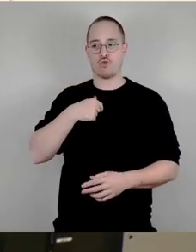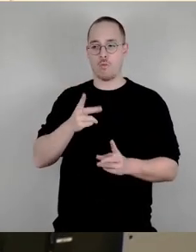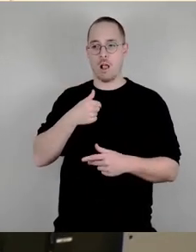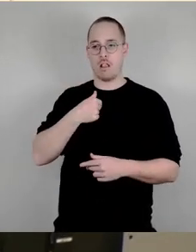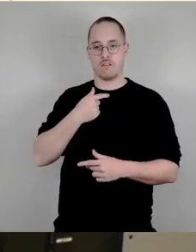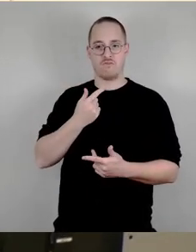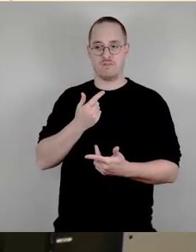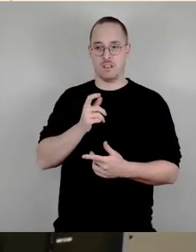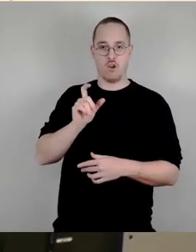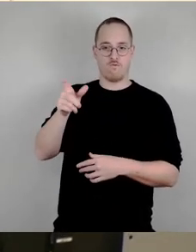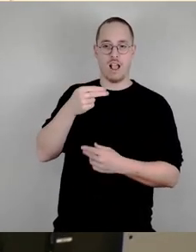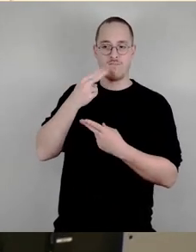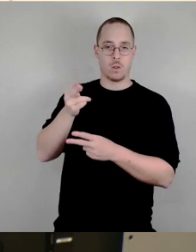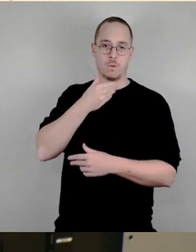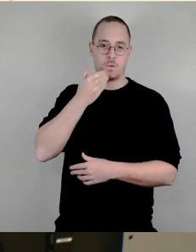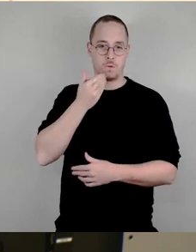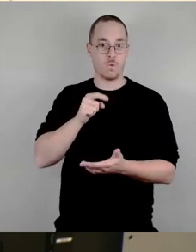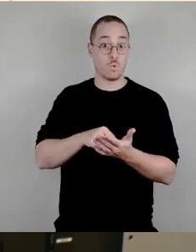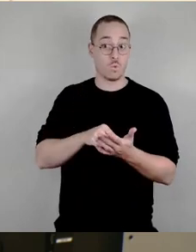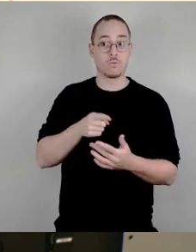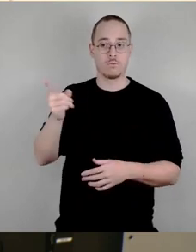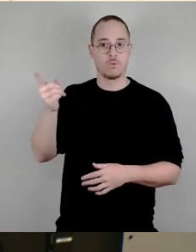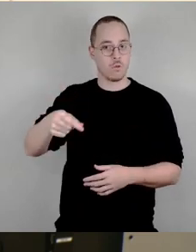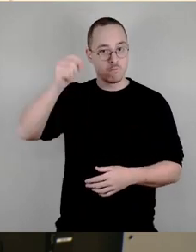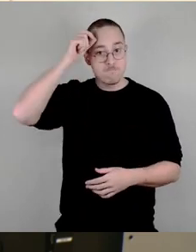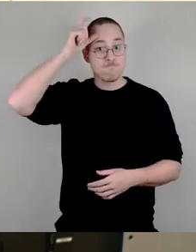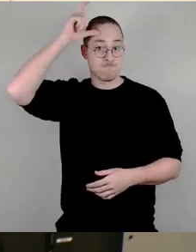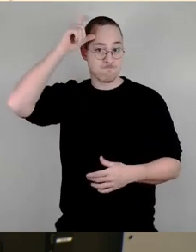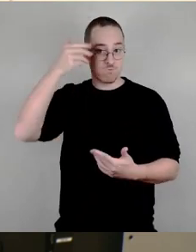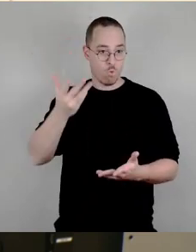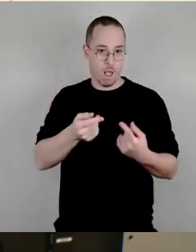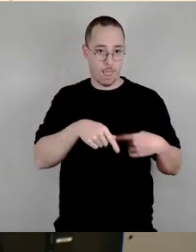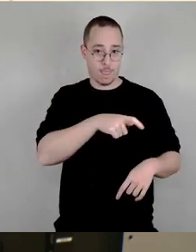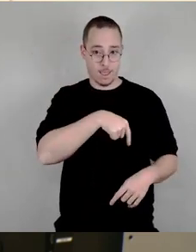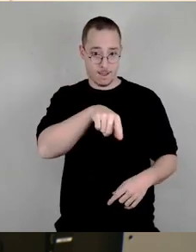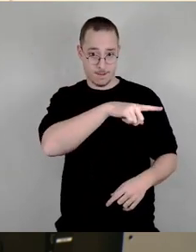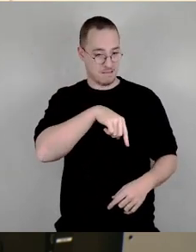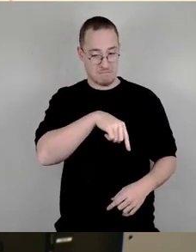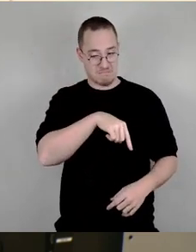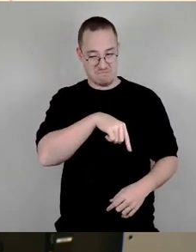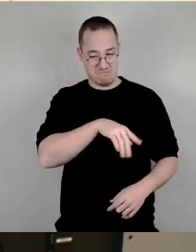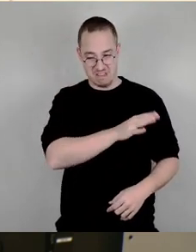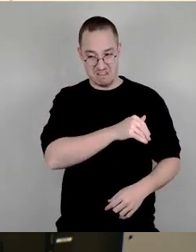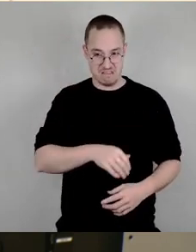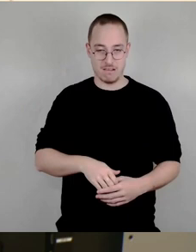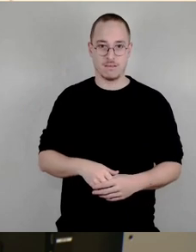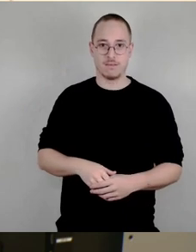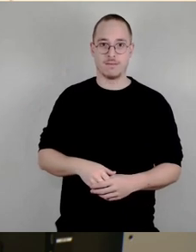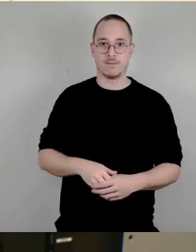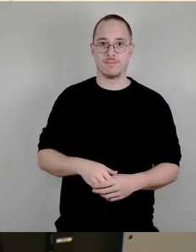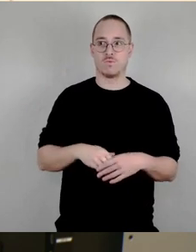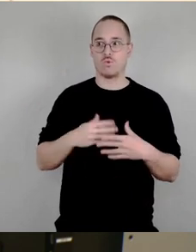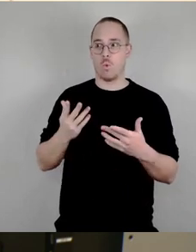Raum halte Der, ja, das ist ganz oft so, dass man Klugheit und Formen nie unbedingt in